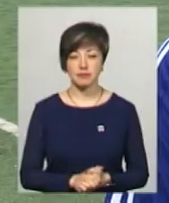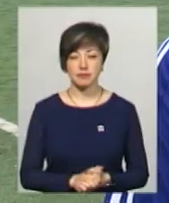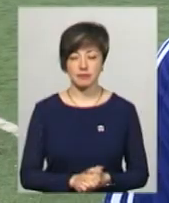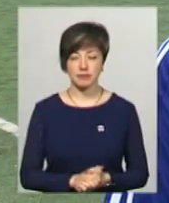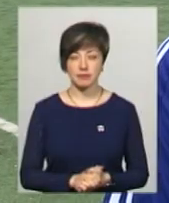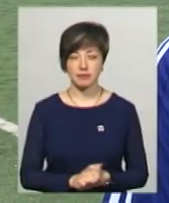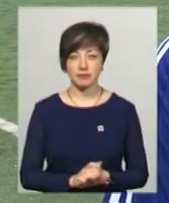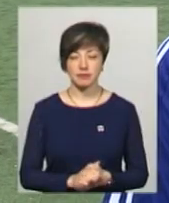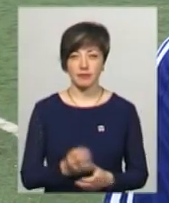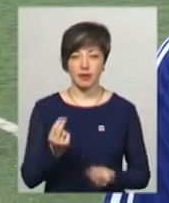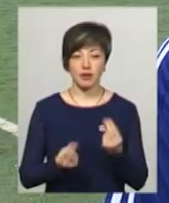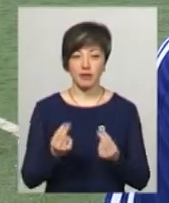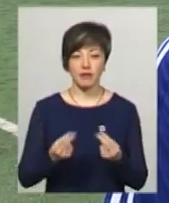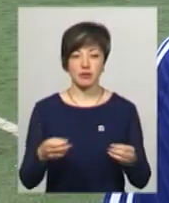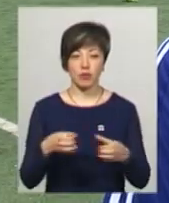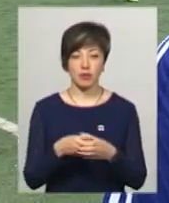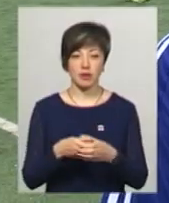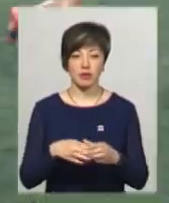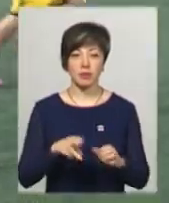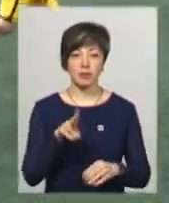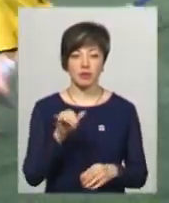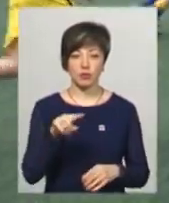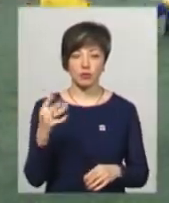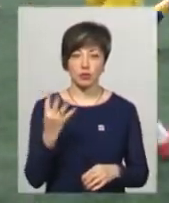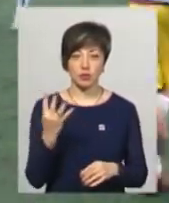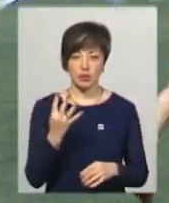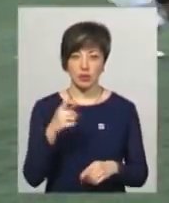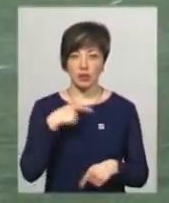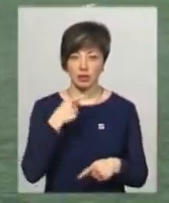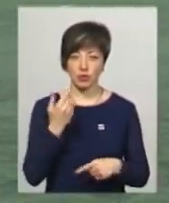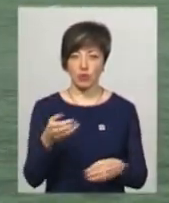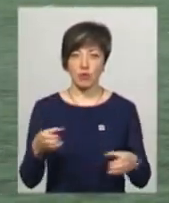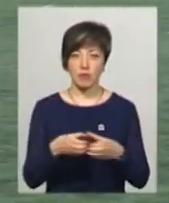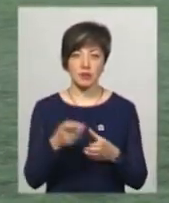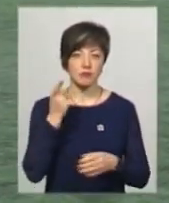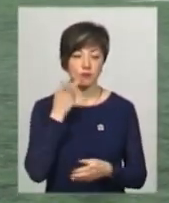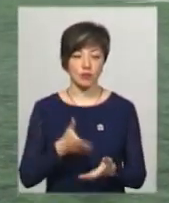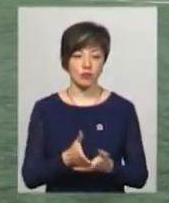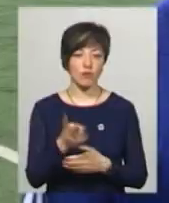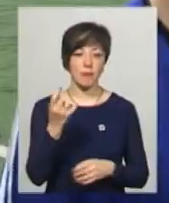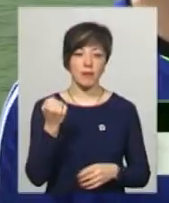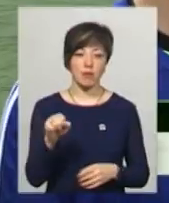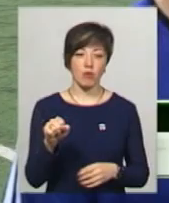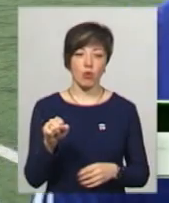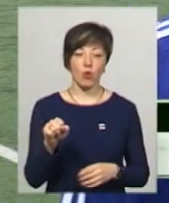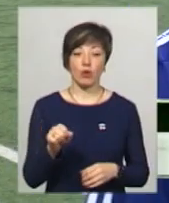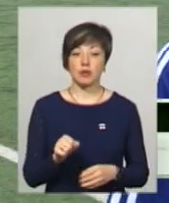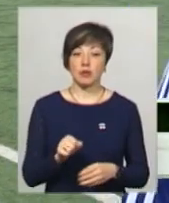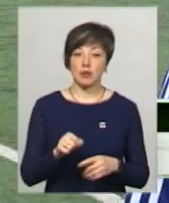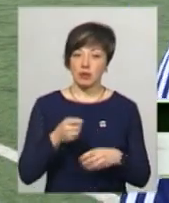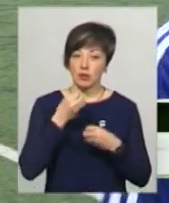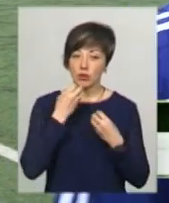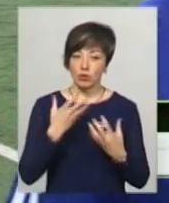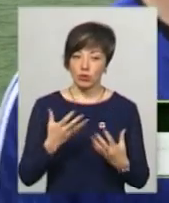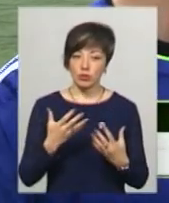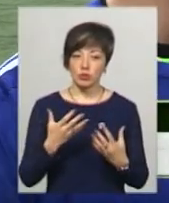Граєць команда вищопрофесійне училище номер 4 Владислав Тимощук каже, його команда завжди на вищопрофесійне Настрій у нас хороший, бойовий,